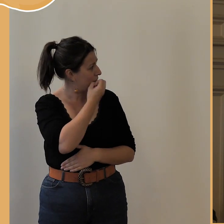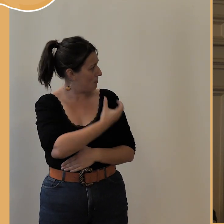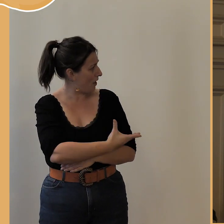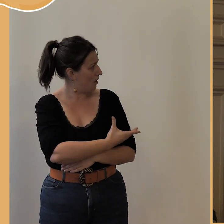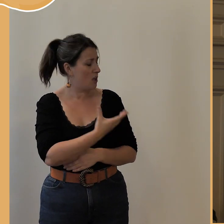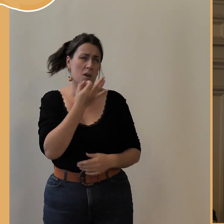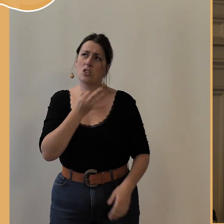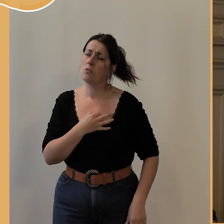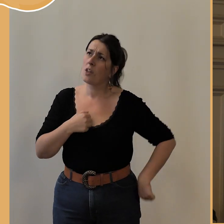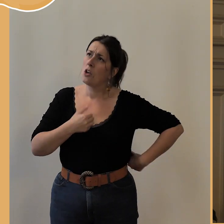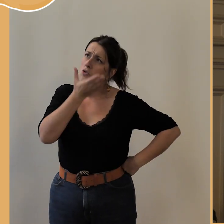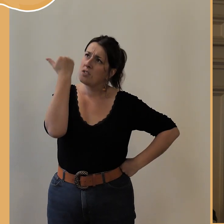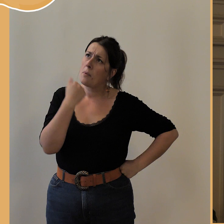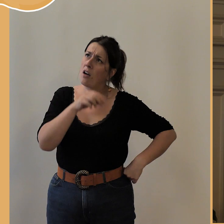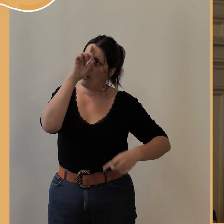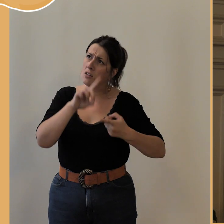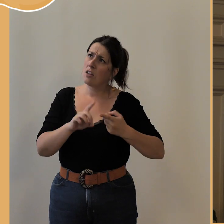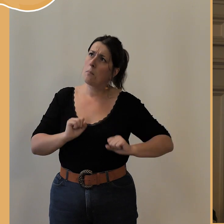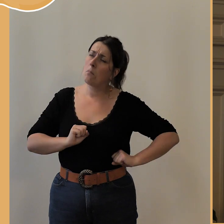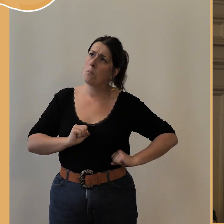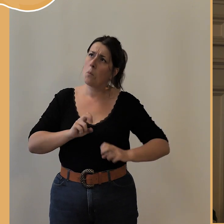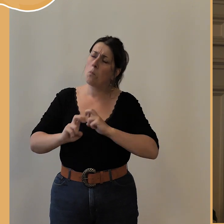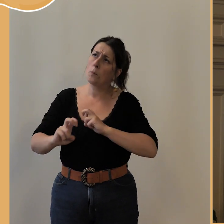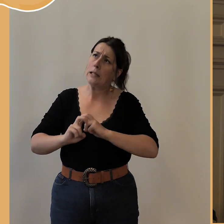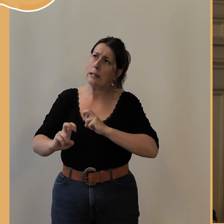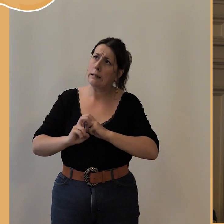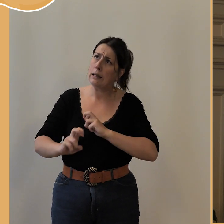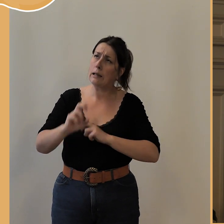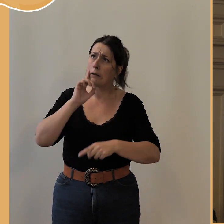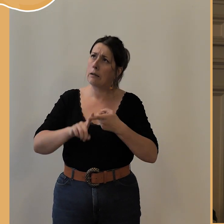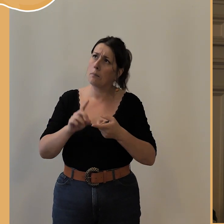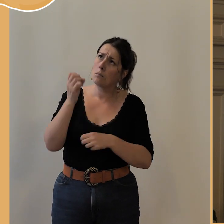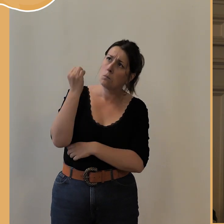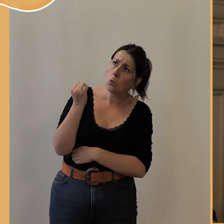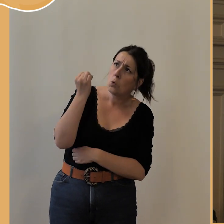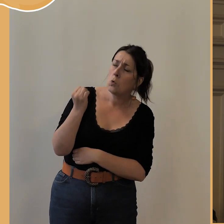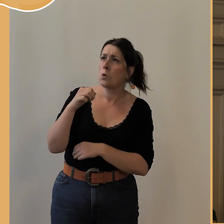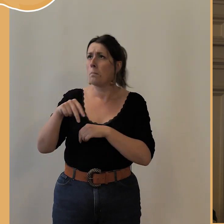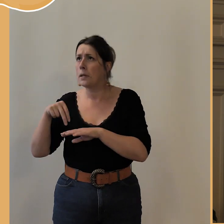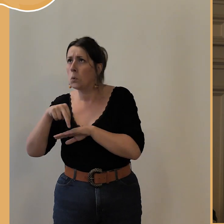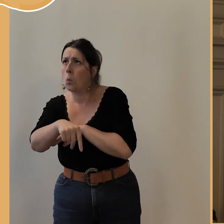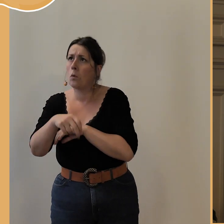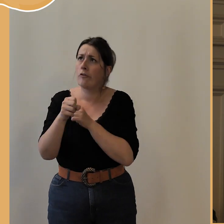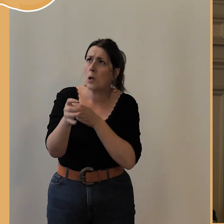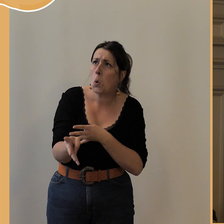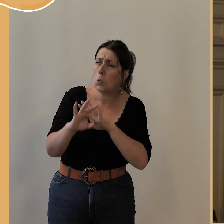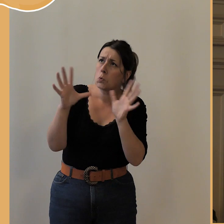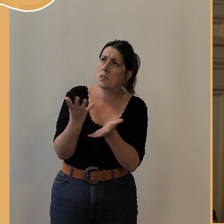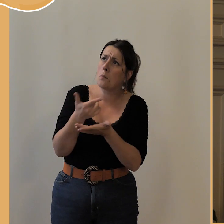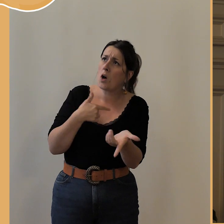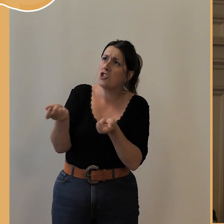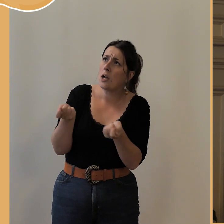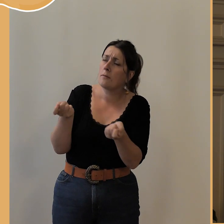me dit qu'est-ce que je pourrais faire dans votre... parce que je suis chargée des mobilités douces, des déplacements en piétons, en vélo à la ville. Il me qu'est-ce que je pourrais faire dans votre